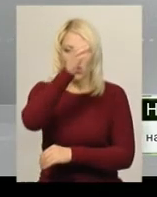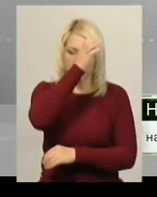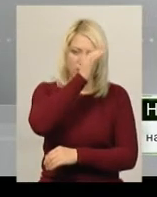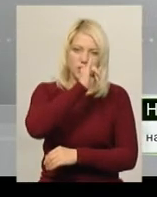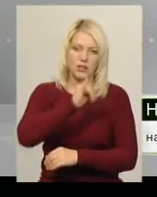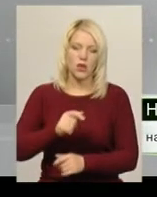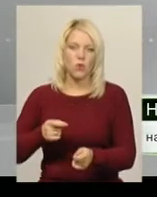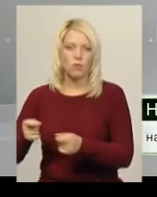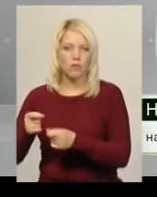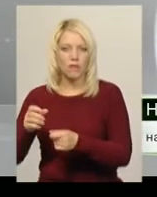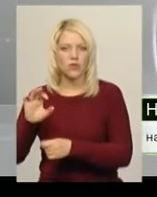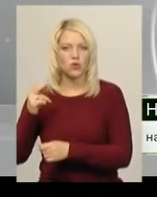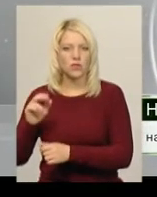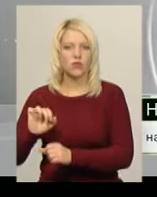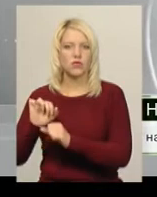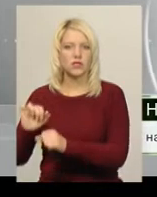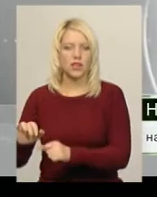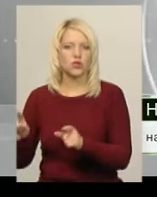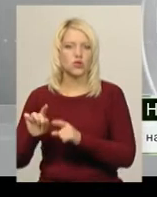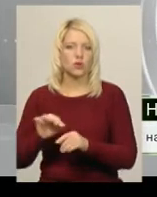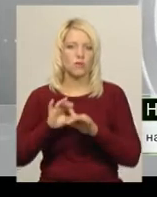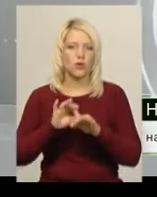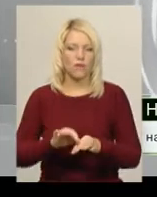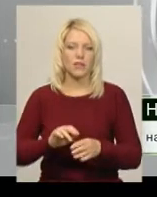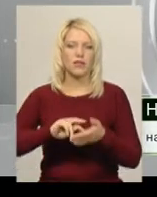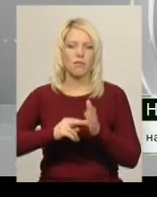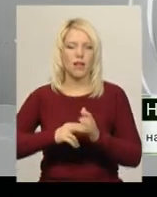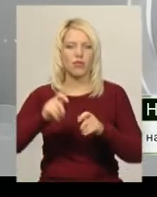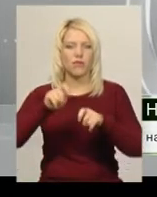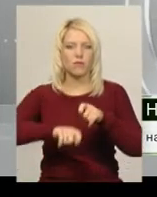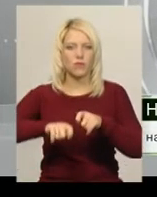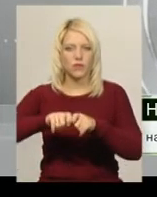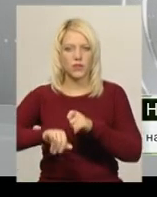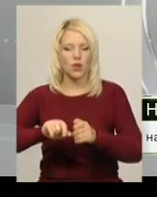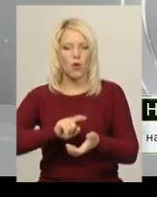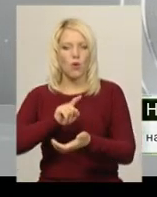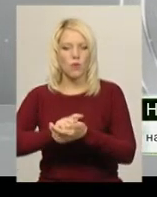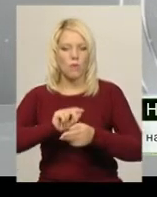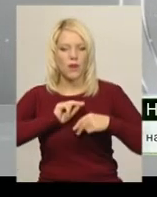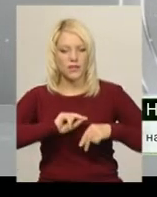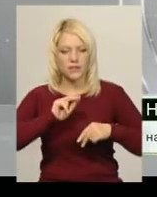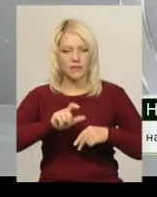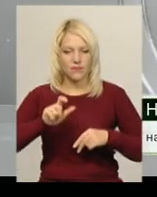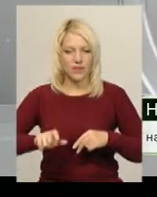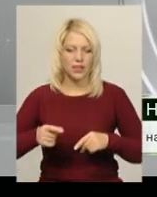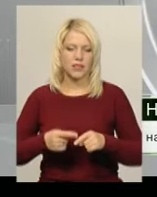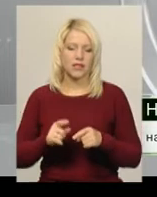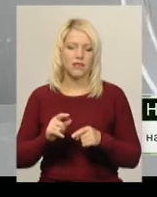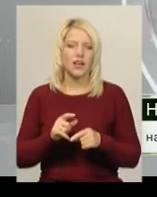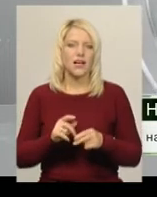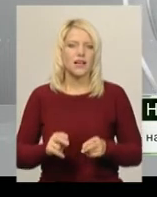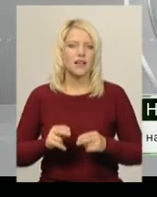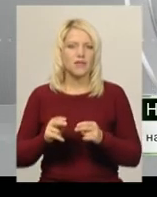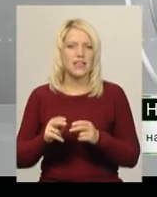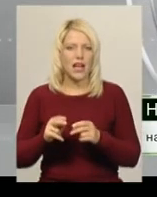соціального захисту, для того, щоб провести планові перевіри і обов'язково працівників кримінальної певенції, для того, щоб